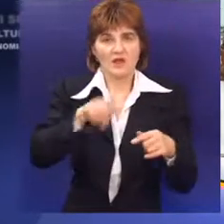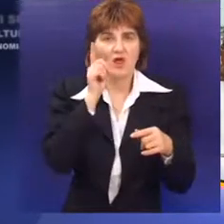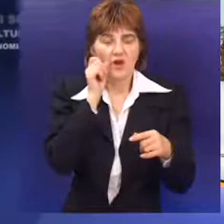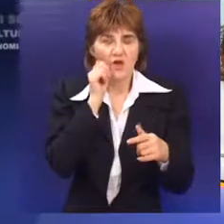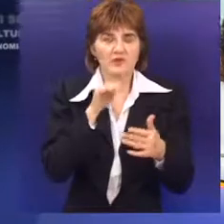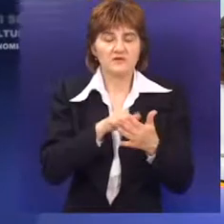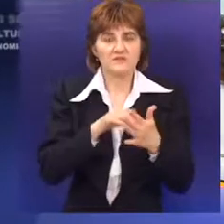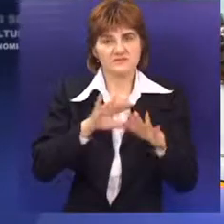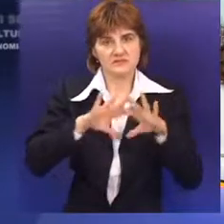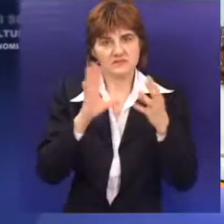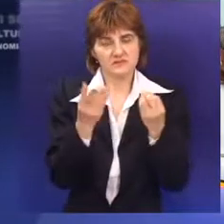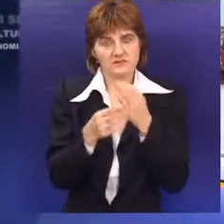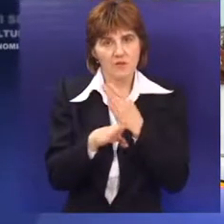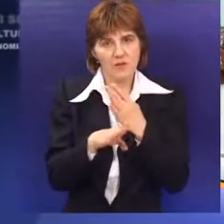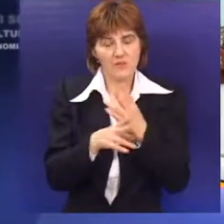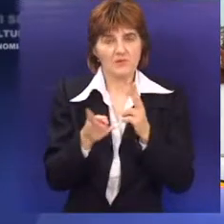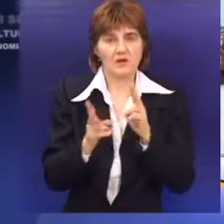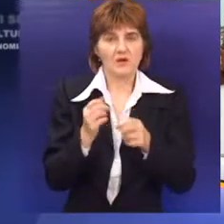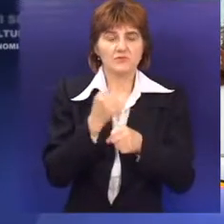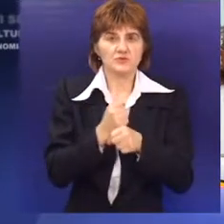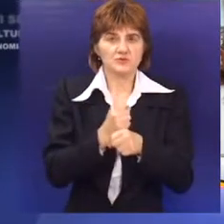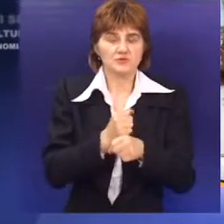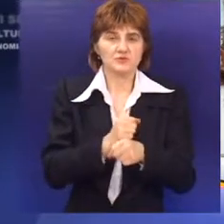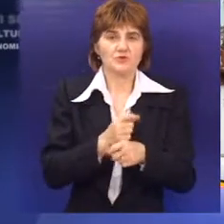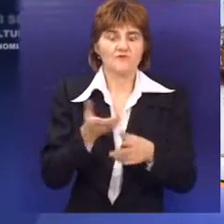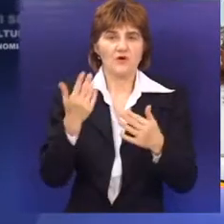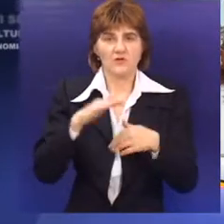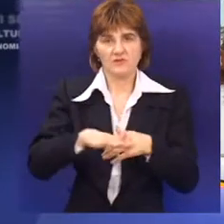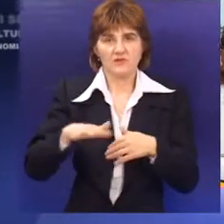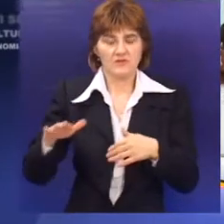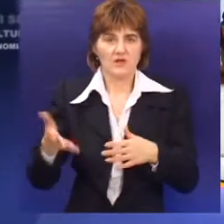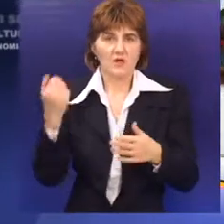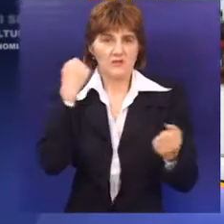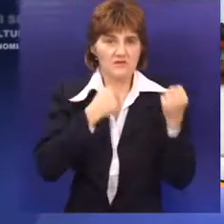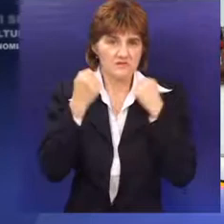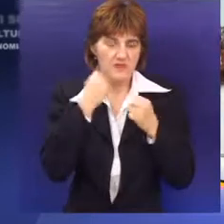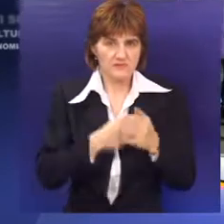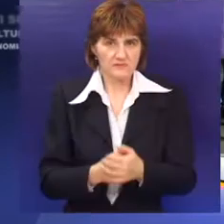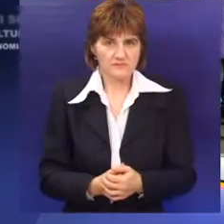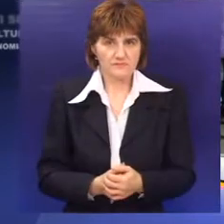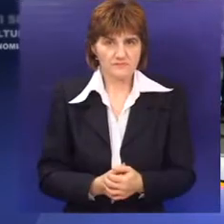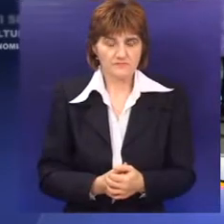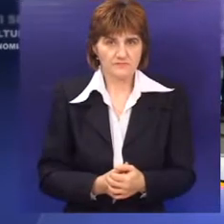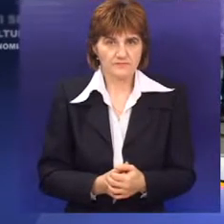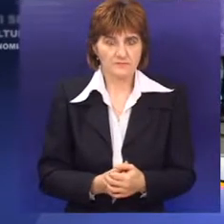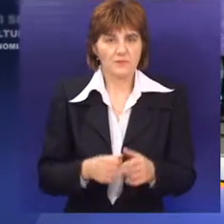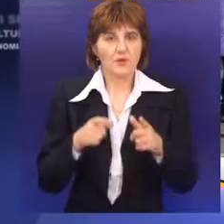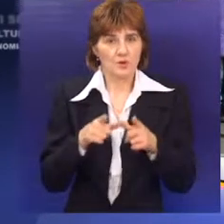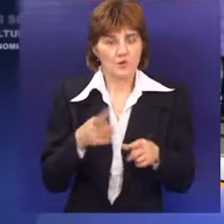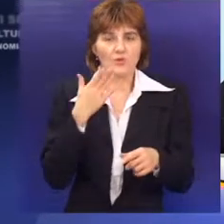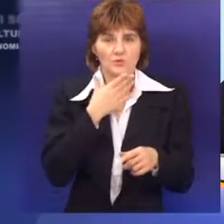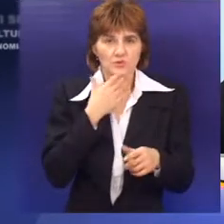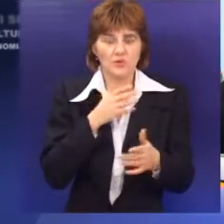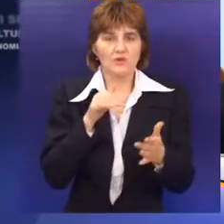nadam se da će nam to pomoći u jednoj preventivnoj i uspešnoj zaštiti dece od nasilja u školu. Nasilje u